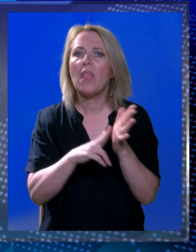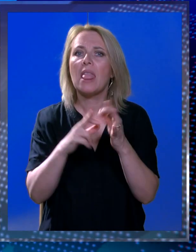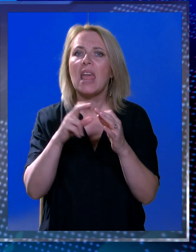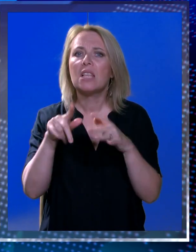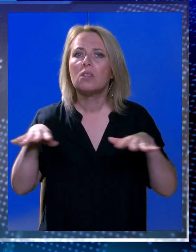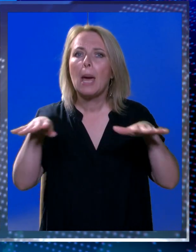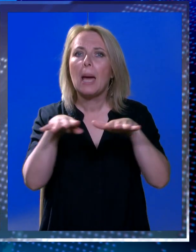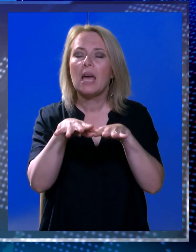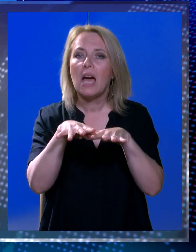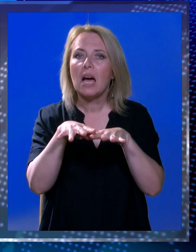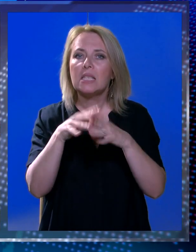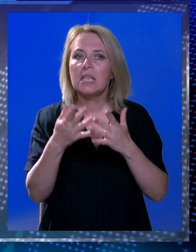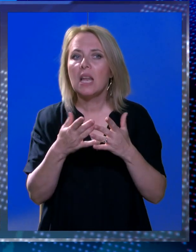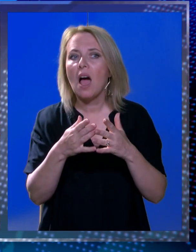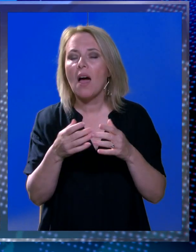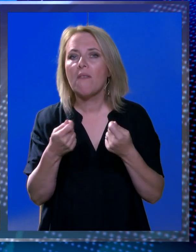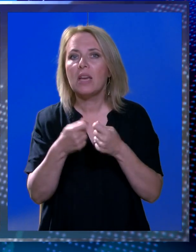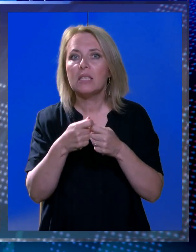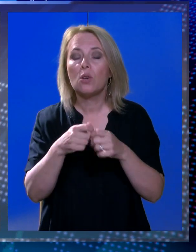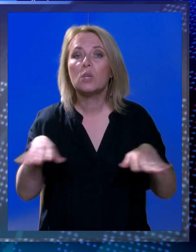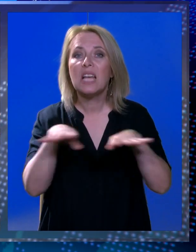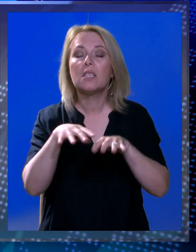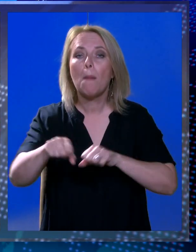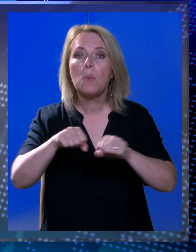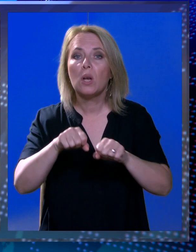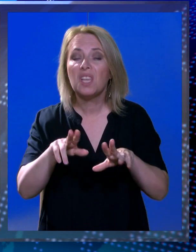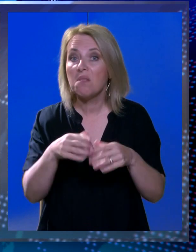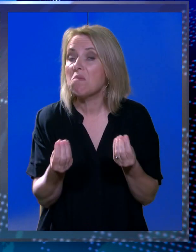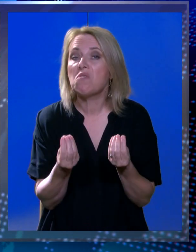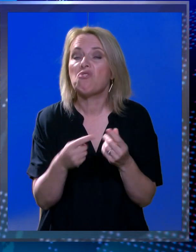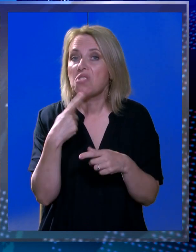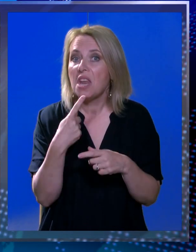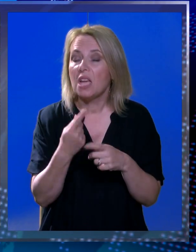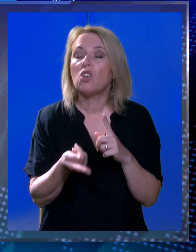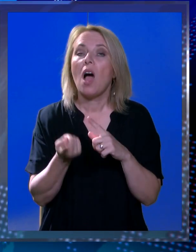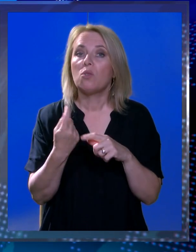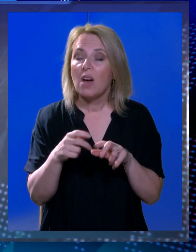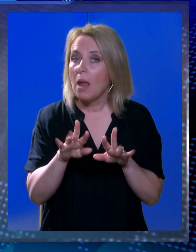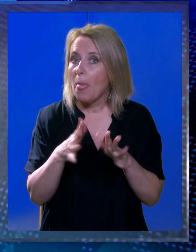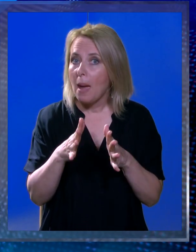nacionalnoj razini vezano već nekih nacionalnih politika ima što za reći, a u stvari nema.